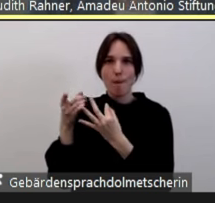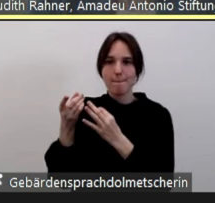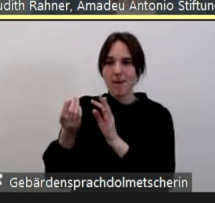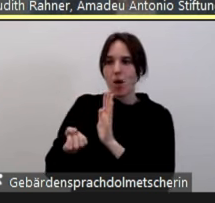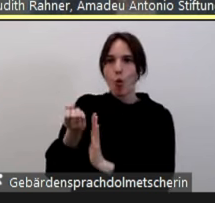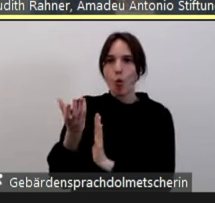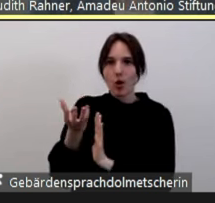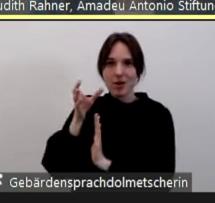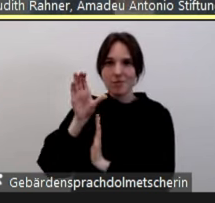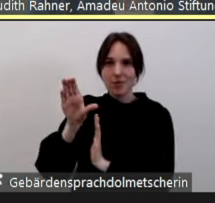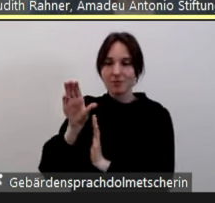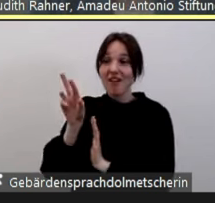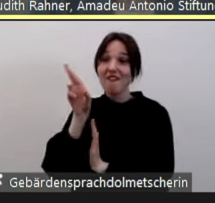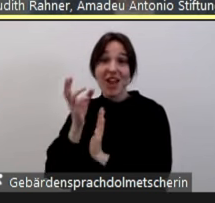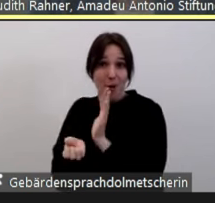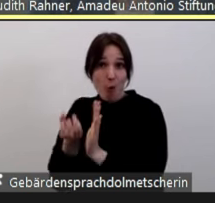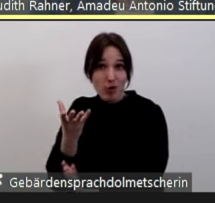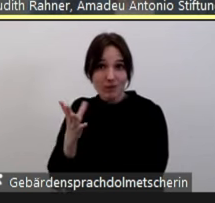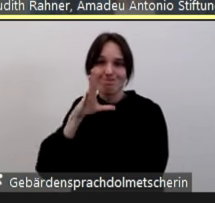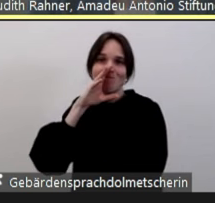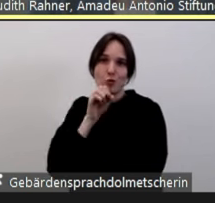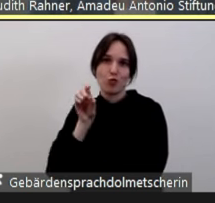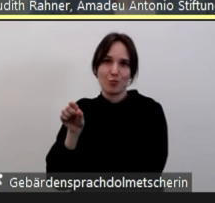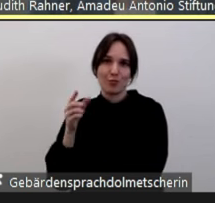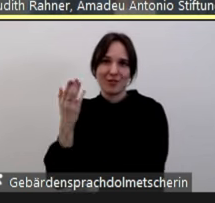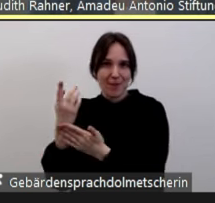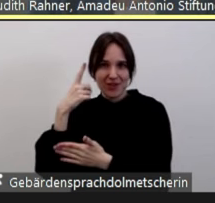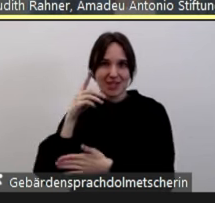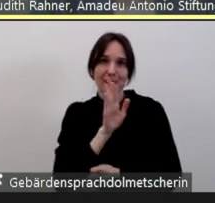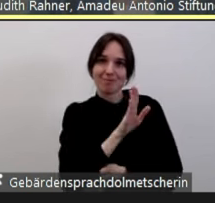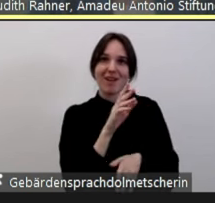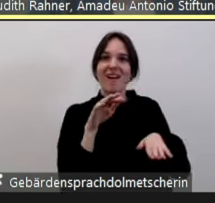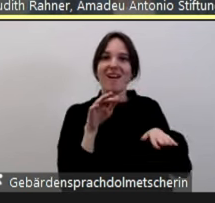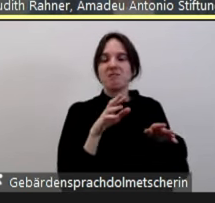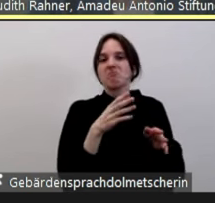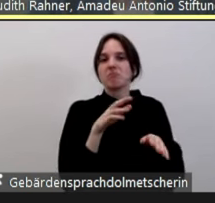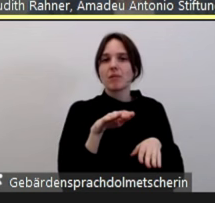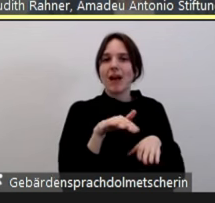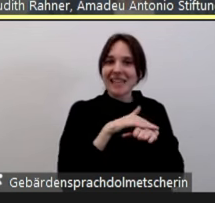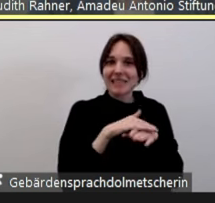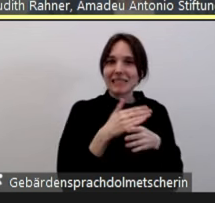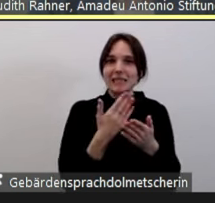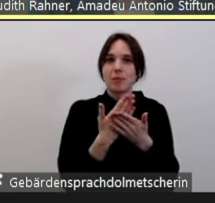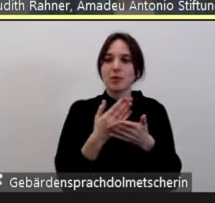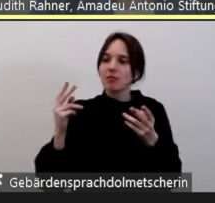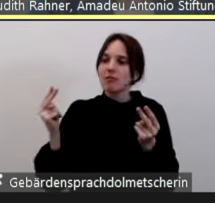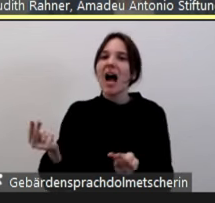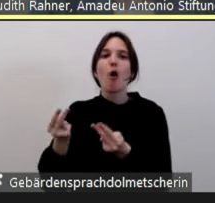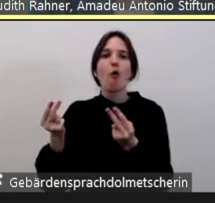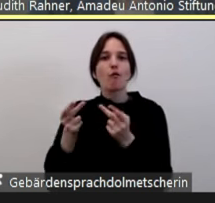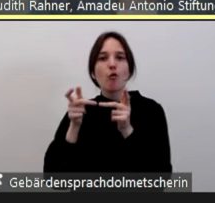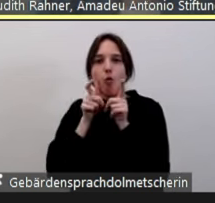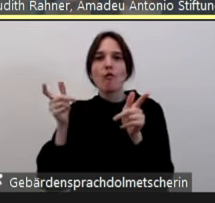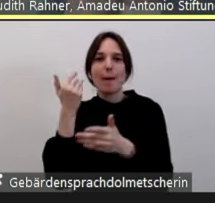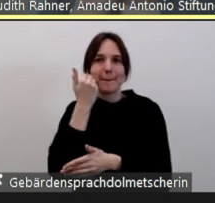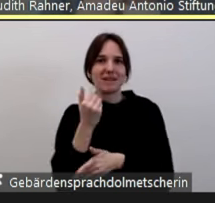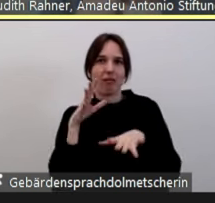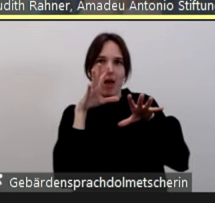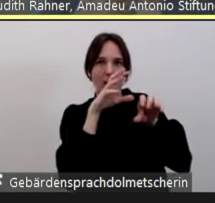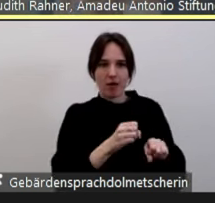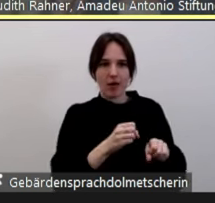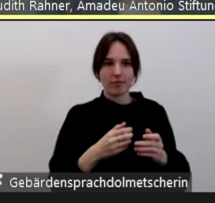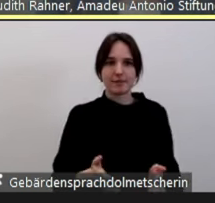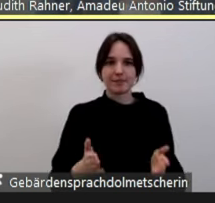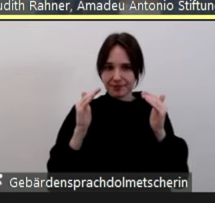nichts strafverfolgungsmäßig ausrichten konnte. Wir haben ein kommunales Frauengremium, das eine Morddrohung erhält, eine Meldung dazu